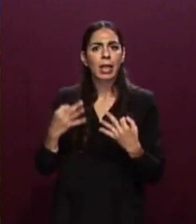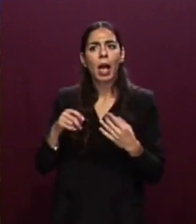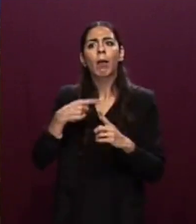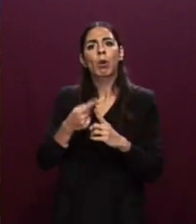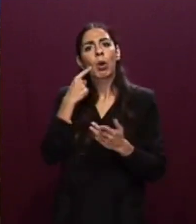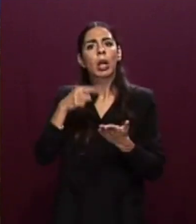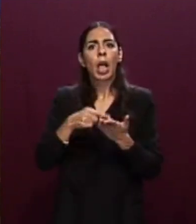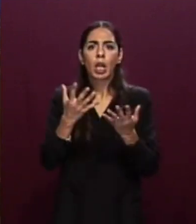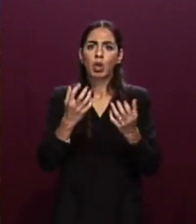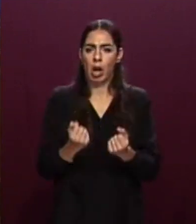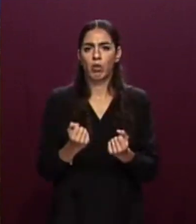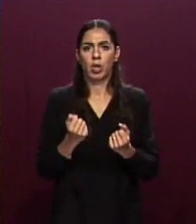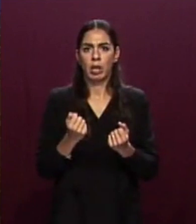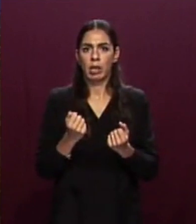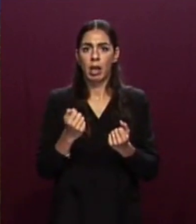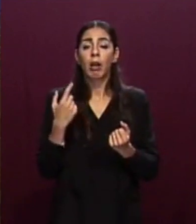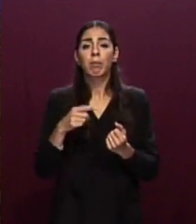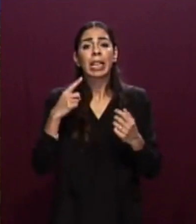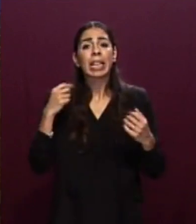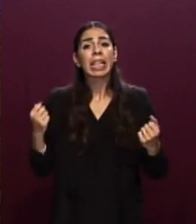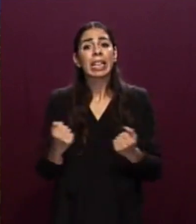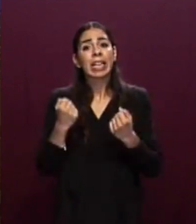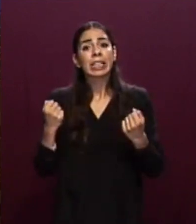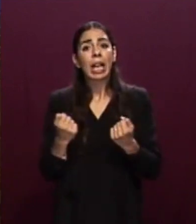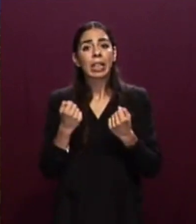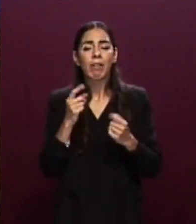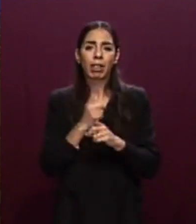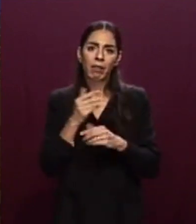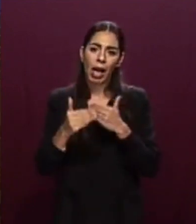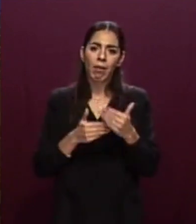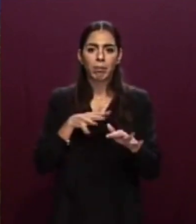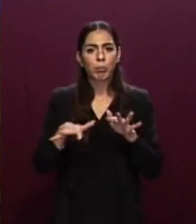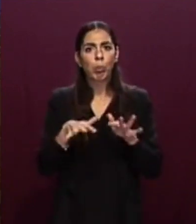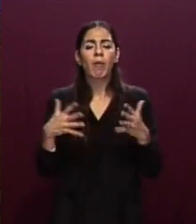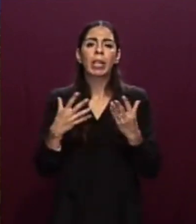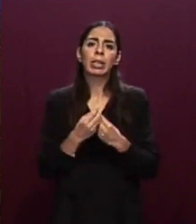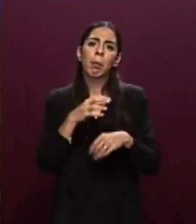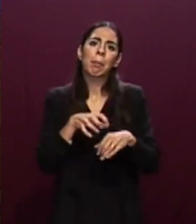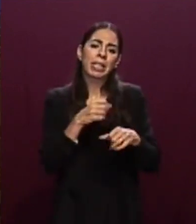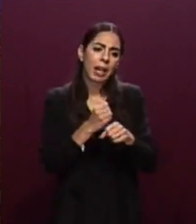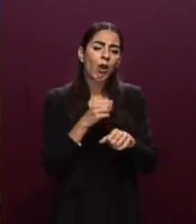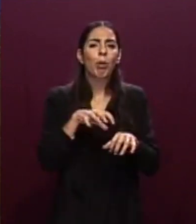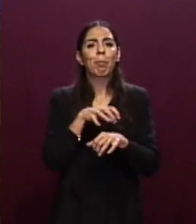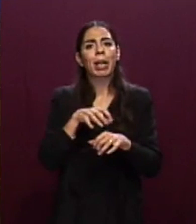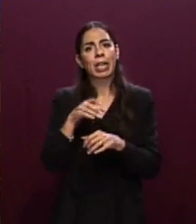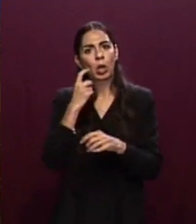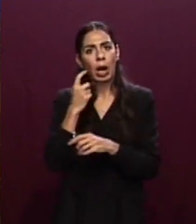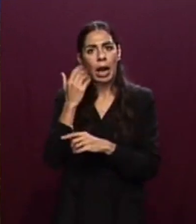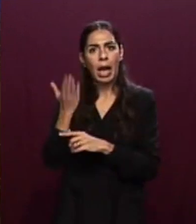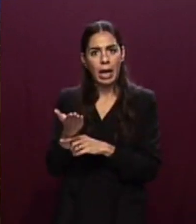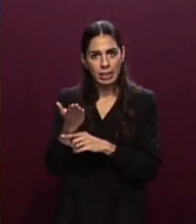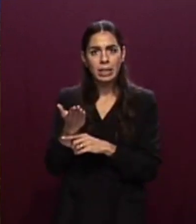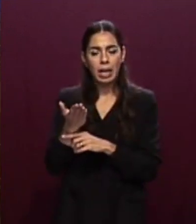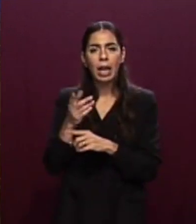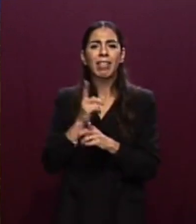'iniziativa da portare avanti, d'intesa anche con i Ministri del Lavoro e degli esteri, che mira a rivedere gli attuali meccanismi previsti dal testo